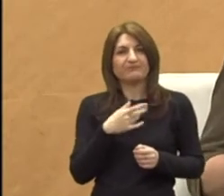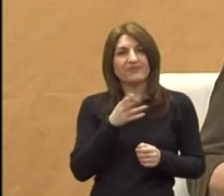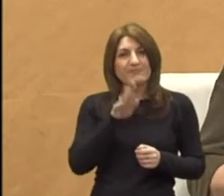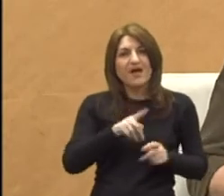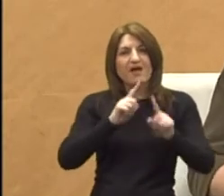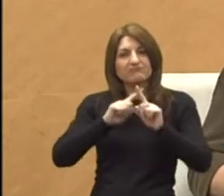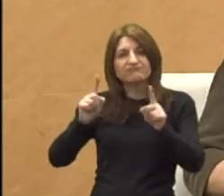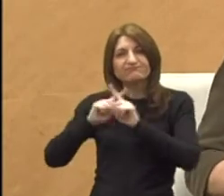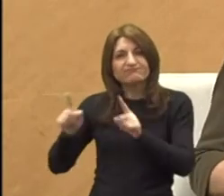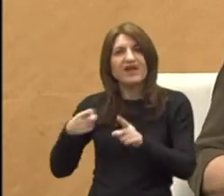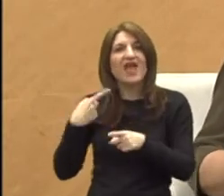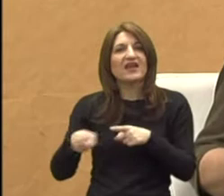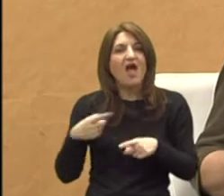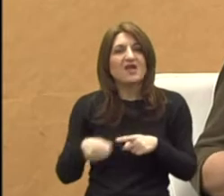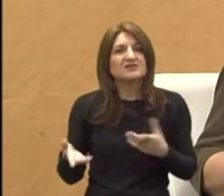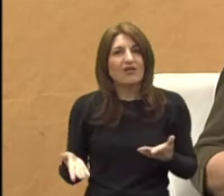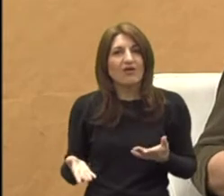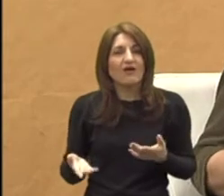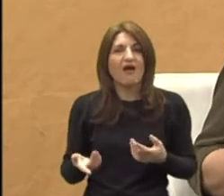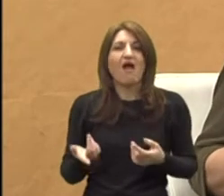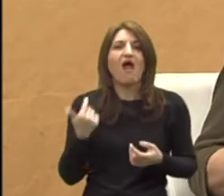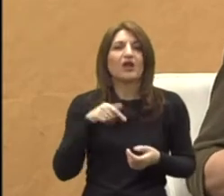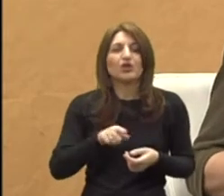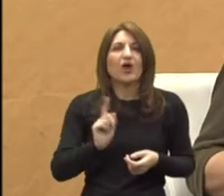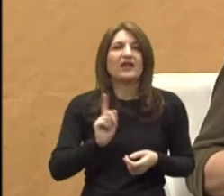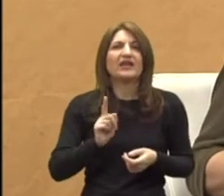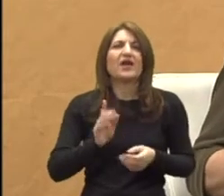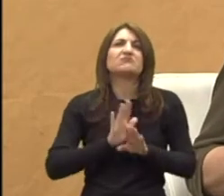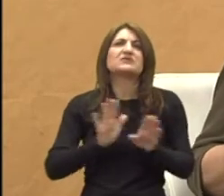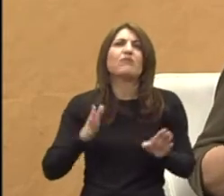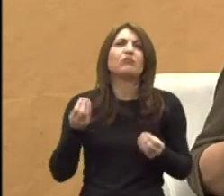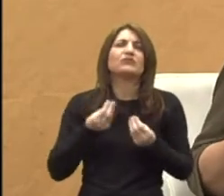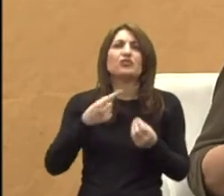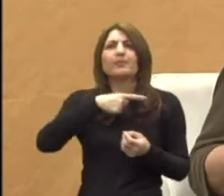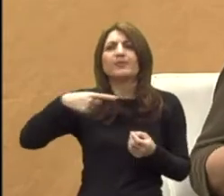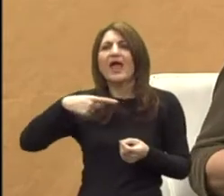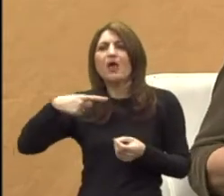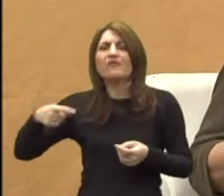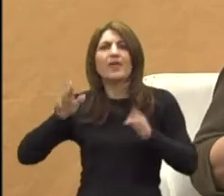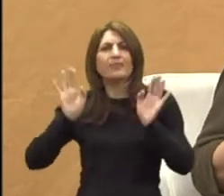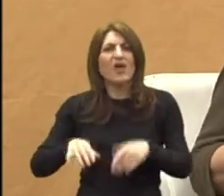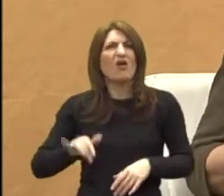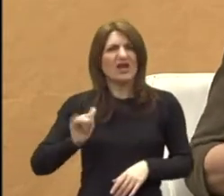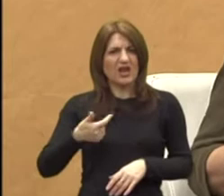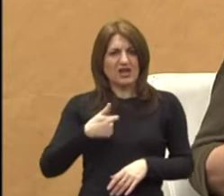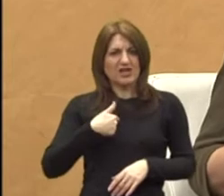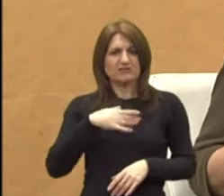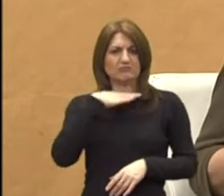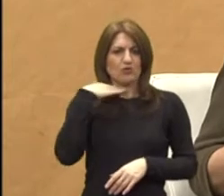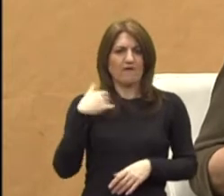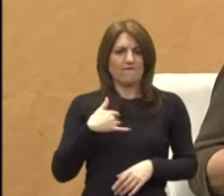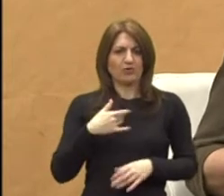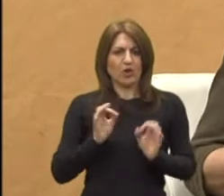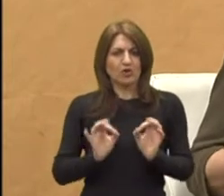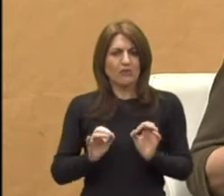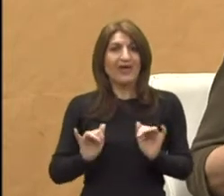su razlozi. Uglavnom, iza toga ne mora uvijek biti negativno. Može biti ono da li sam ja dovoljno dobar, da li